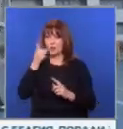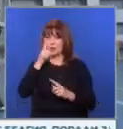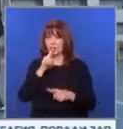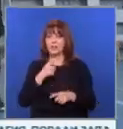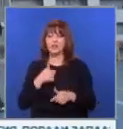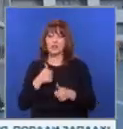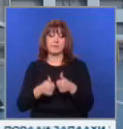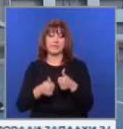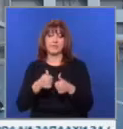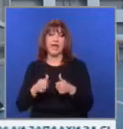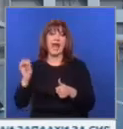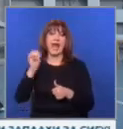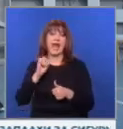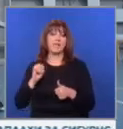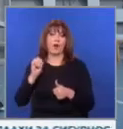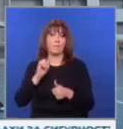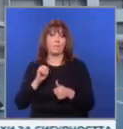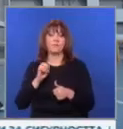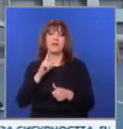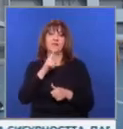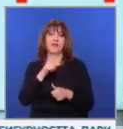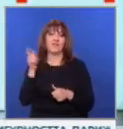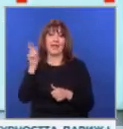състезават на европейски турнир по текбол в Рим.